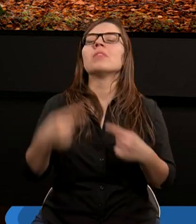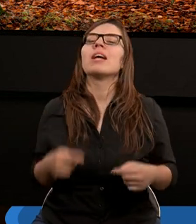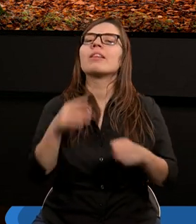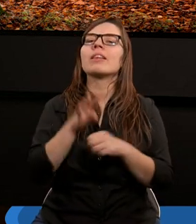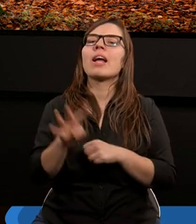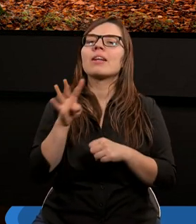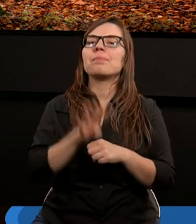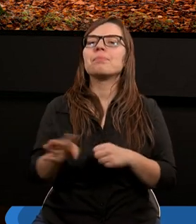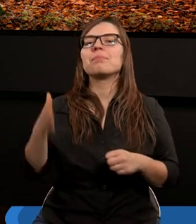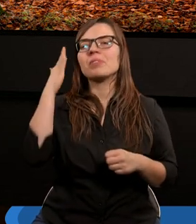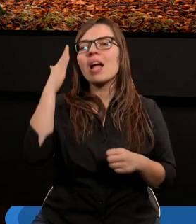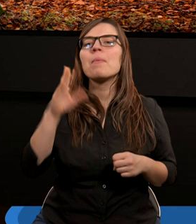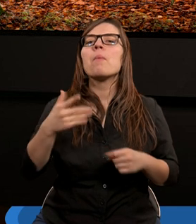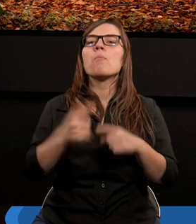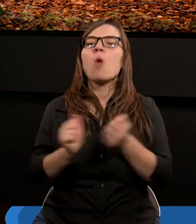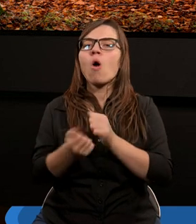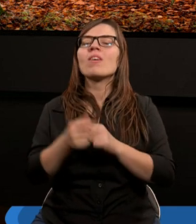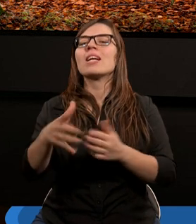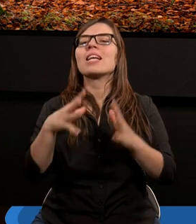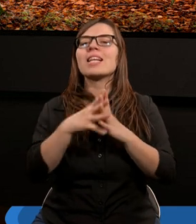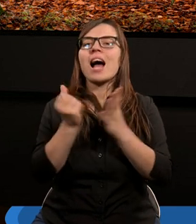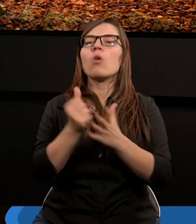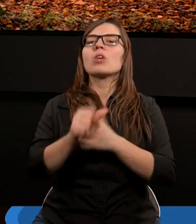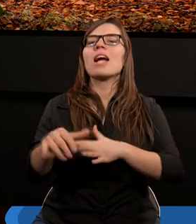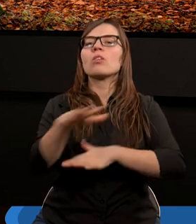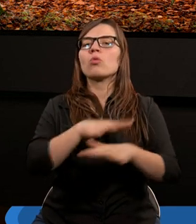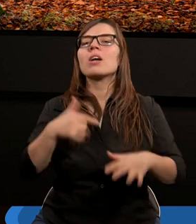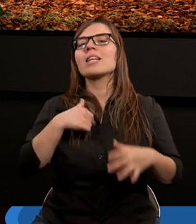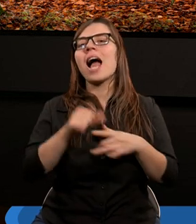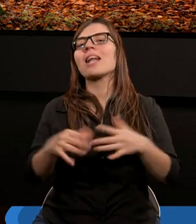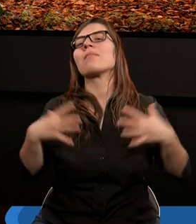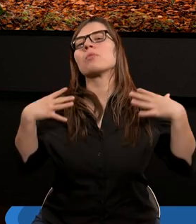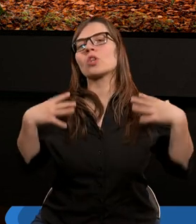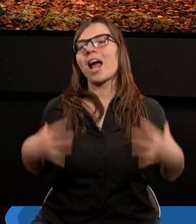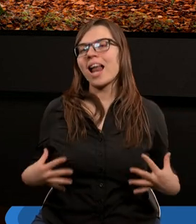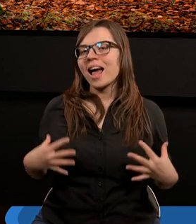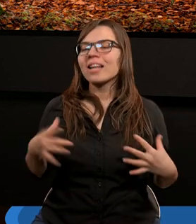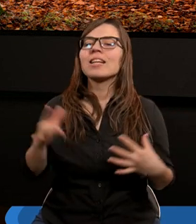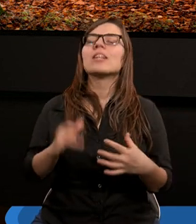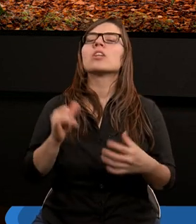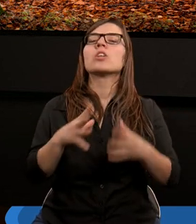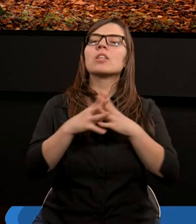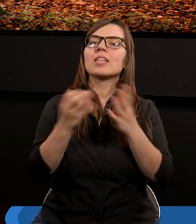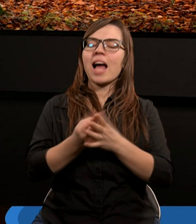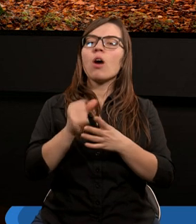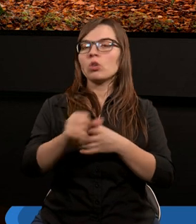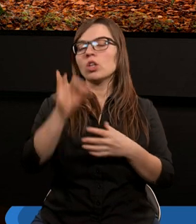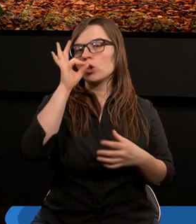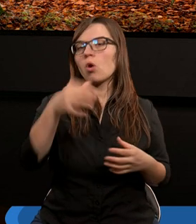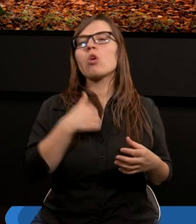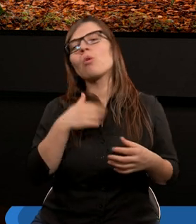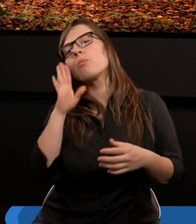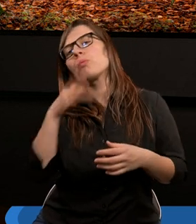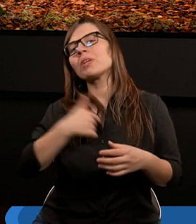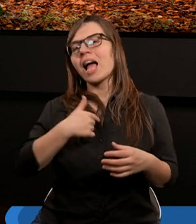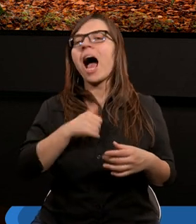czternasty. Wiemy bowiem, że zakon jest duchowy. Ja zaś jestem cielesny. Czyli zakon jest dobry. To tylko